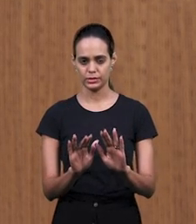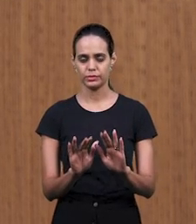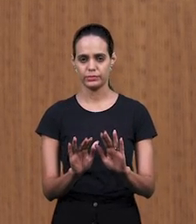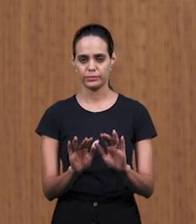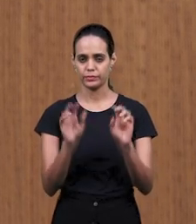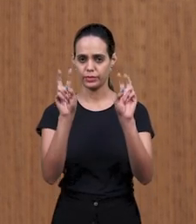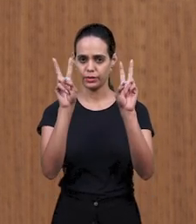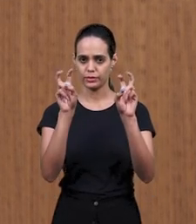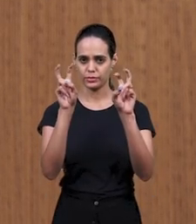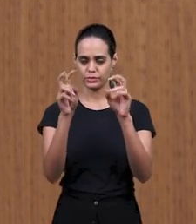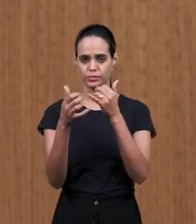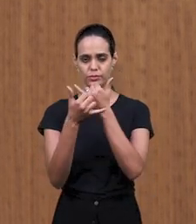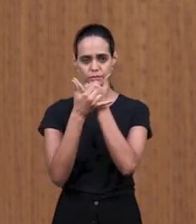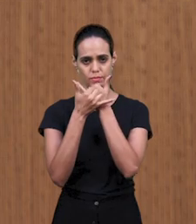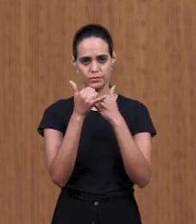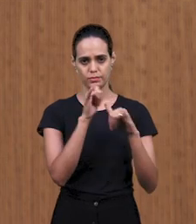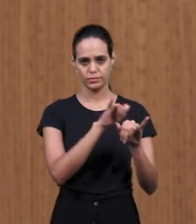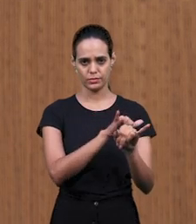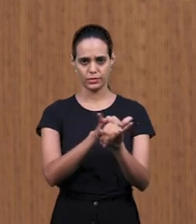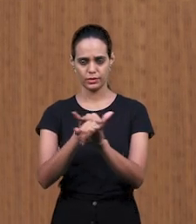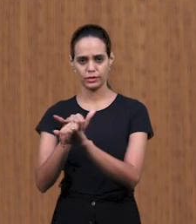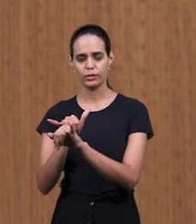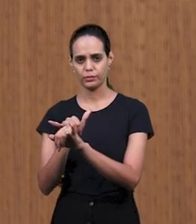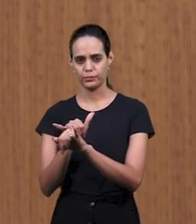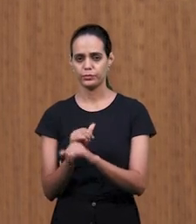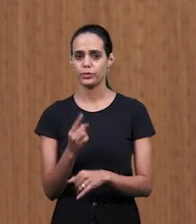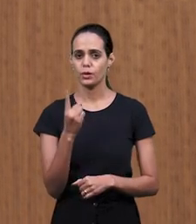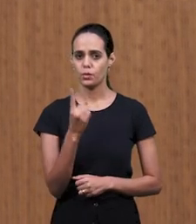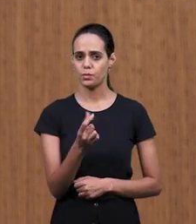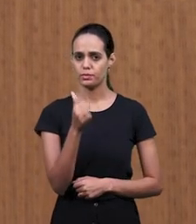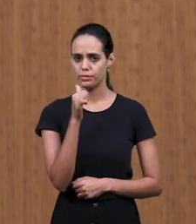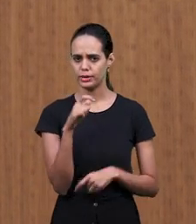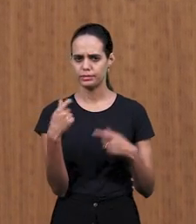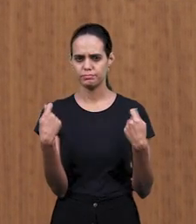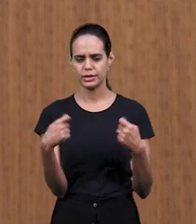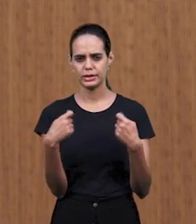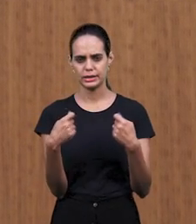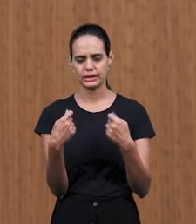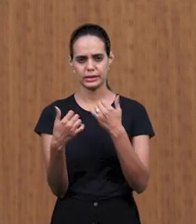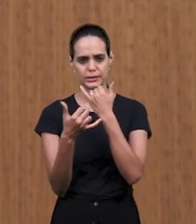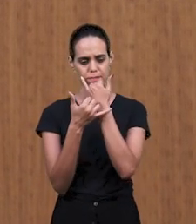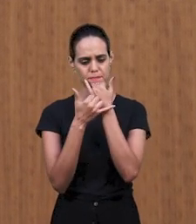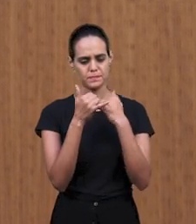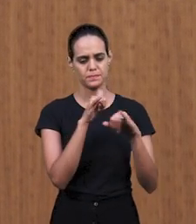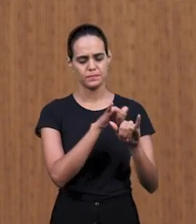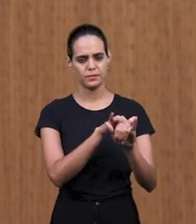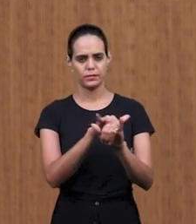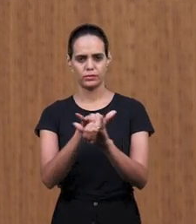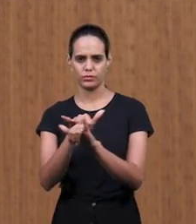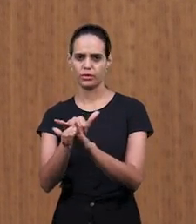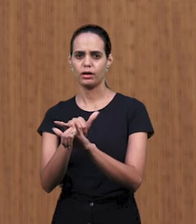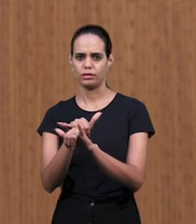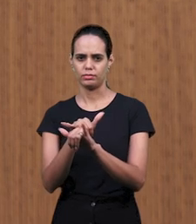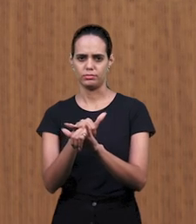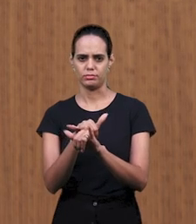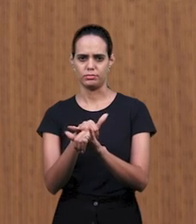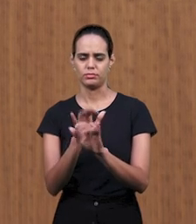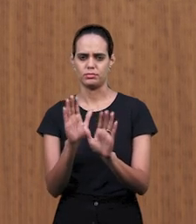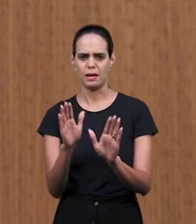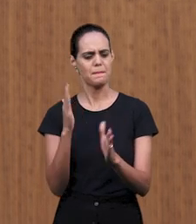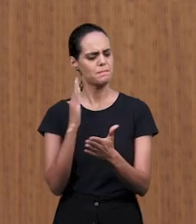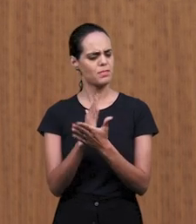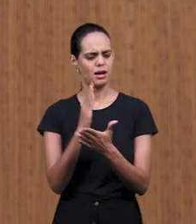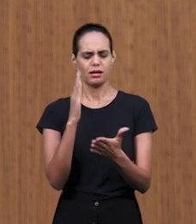Женщина одна, которой нужно простить. Простить – это не забыть, а перестать